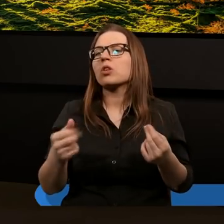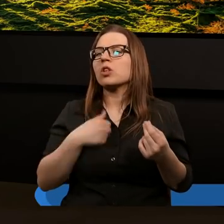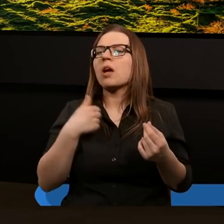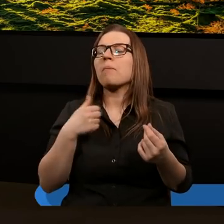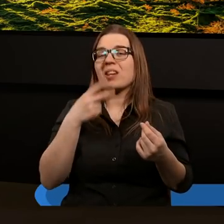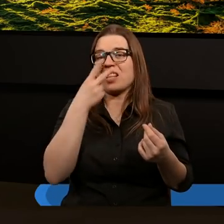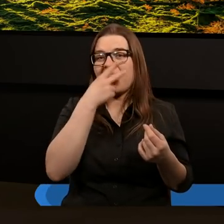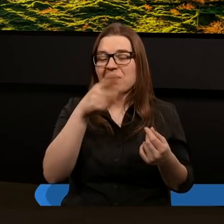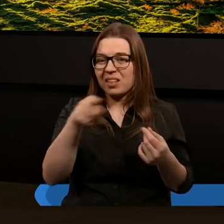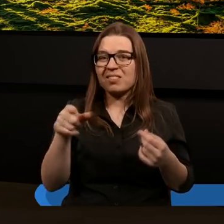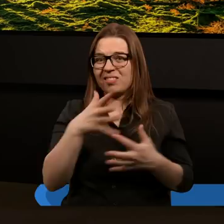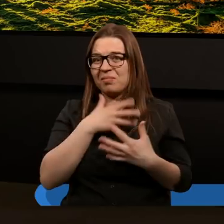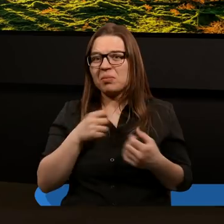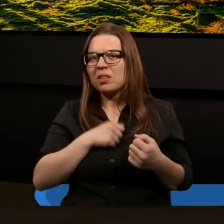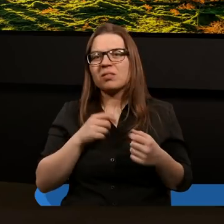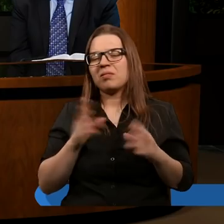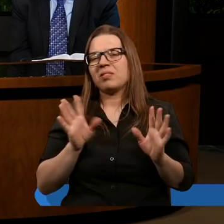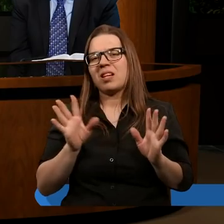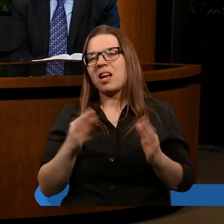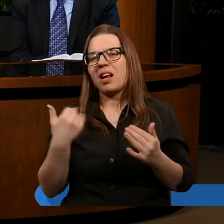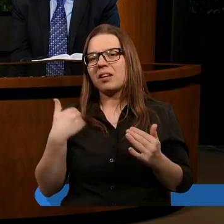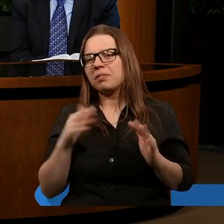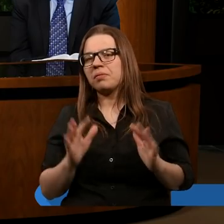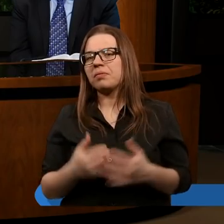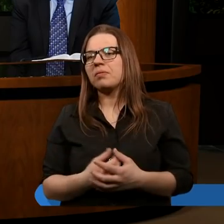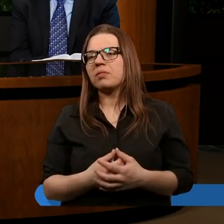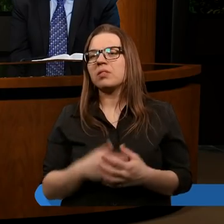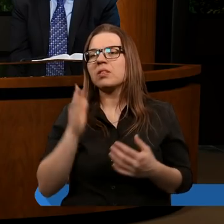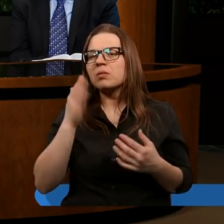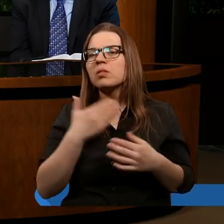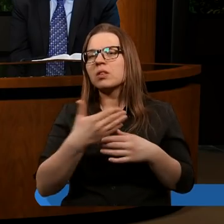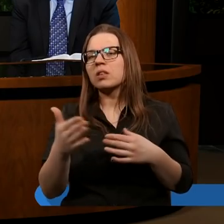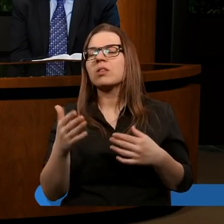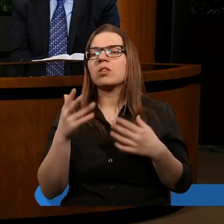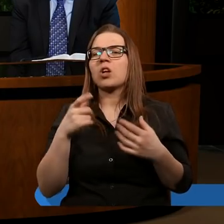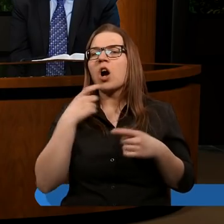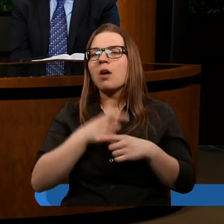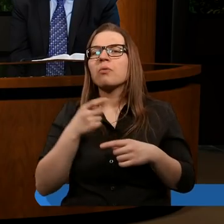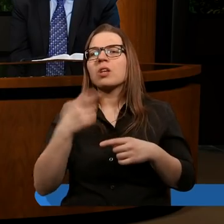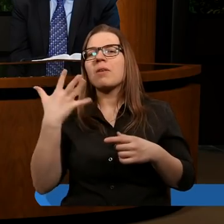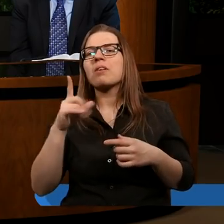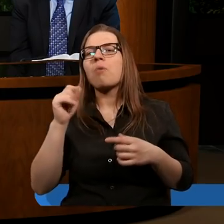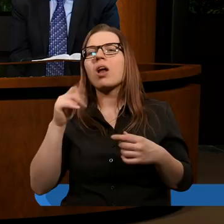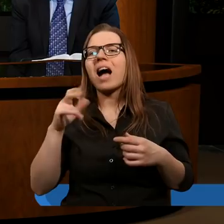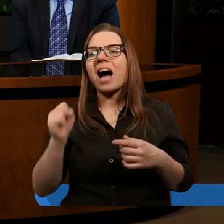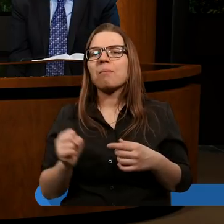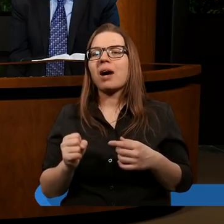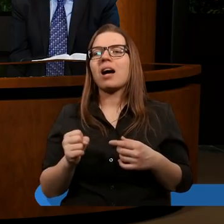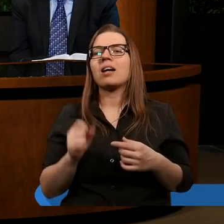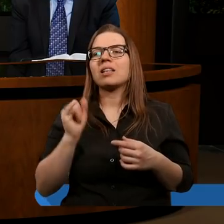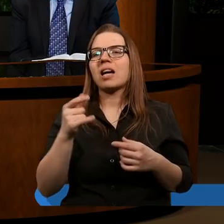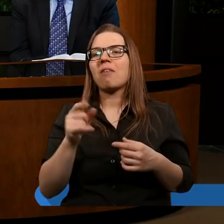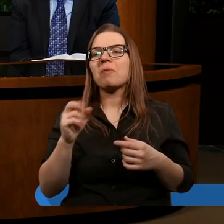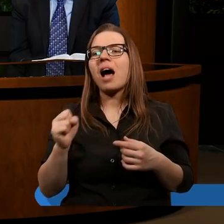napatrzyć się na krew i męczeństwo innych. Przybili później gwoździami ręce Polikarpa do jakiegoś